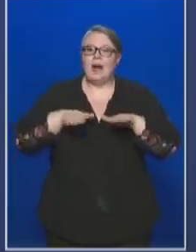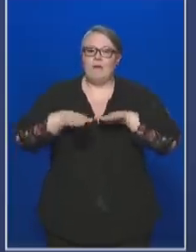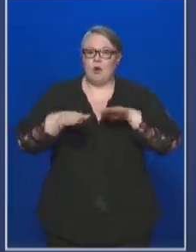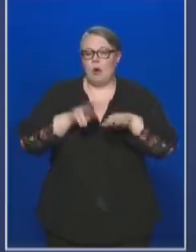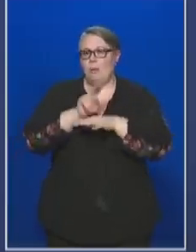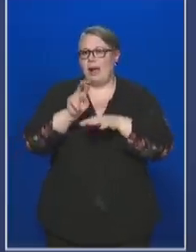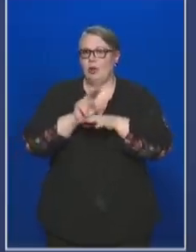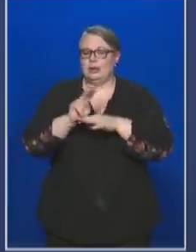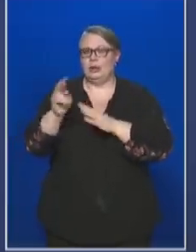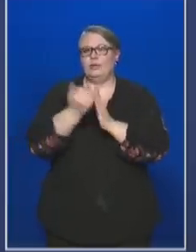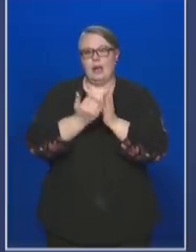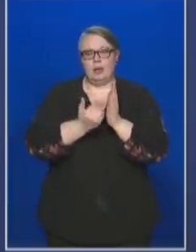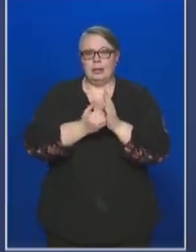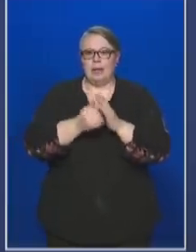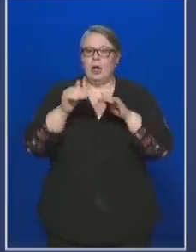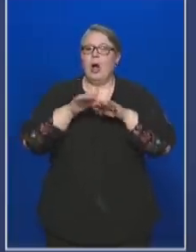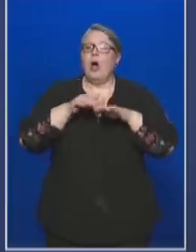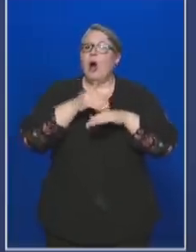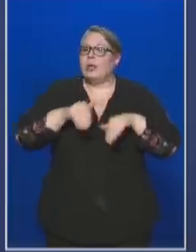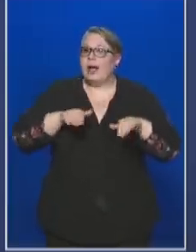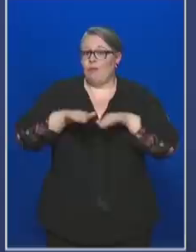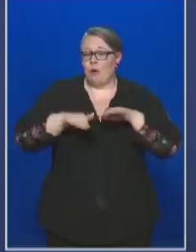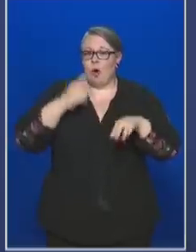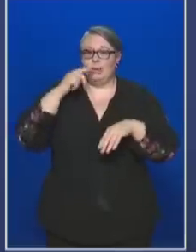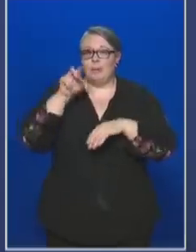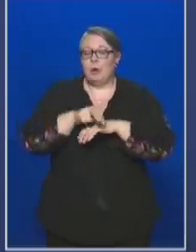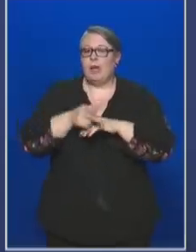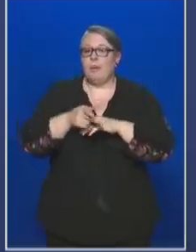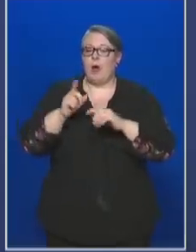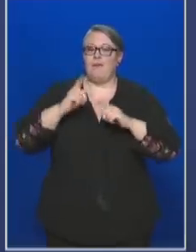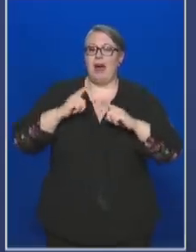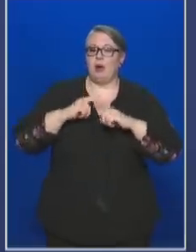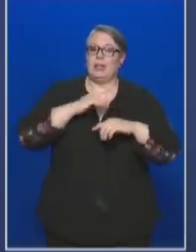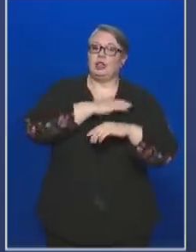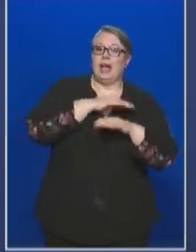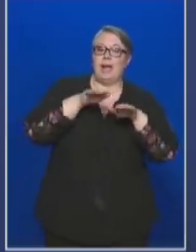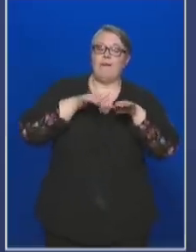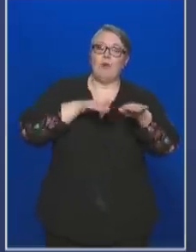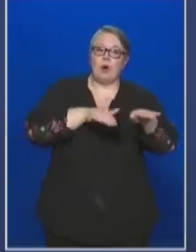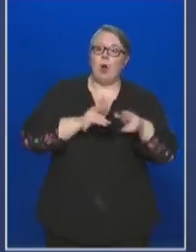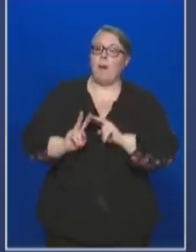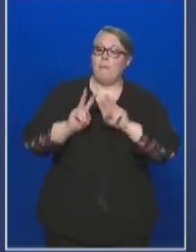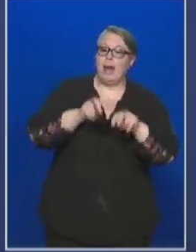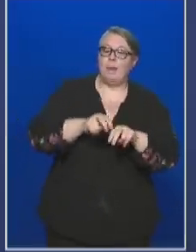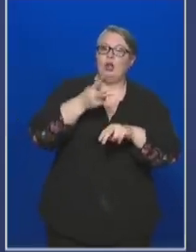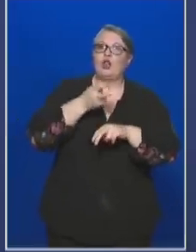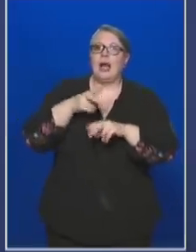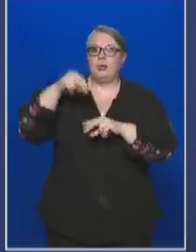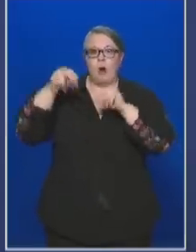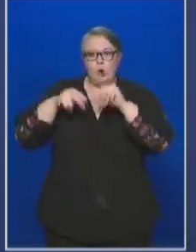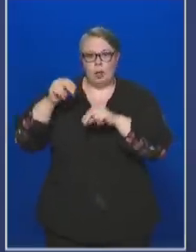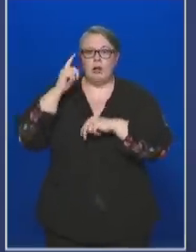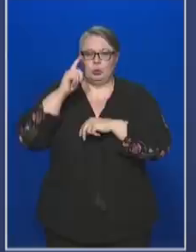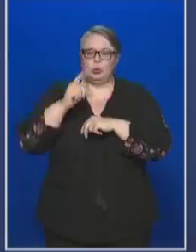ellenőrzési feladatainkat. A határforgalom tekintetében határvárakozásra teherforgalomban belépő oldalon, csanátpalotánál